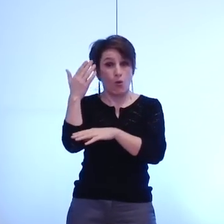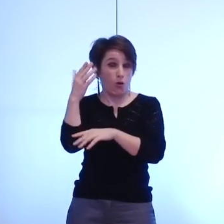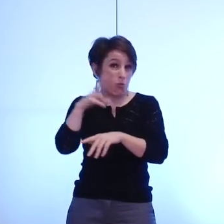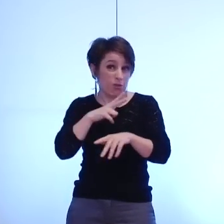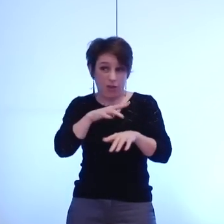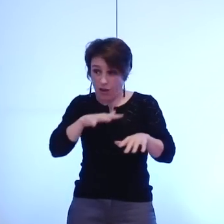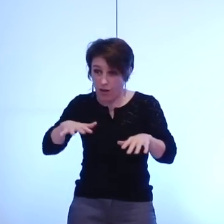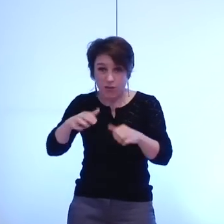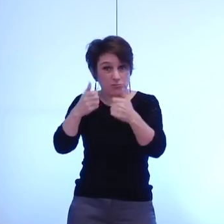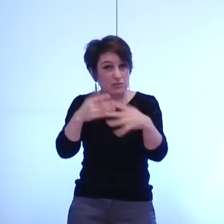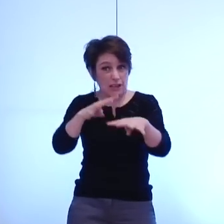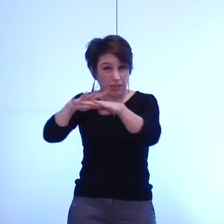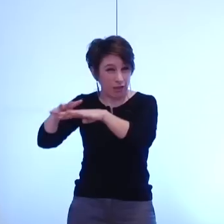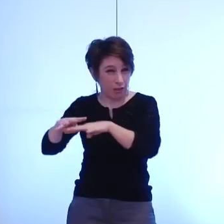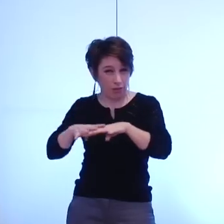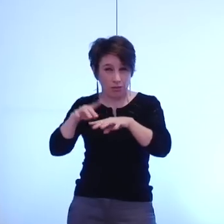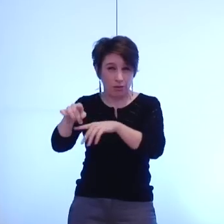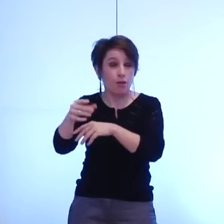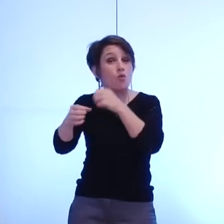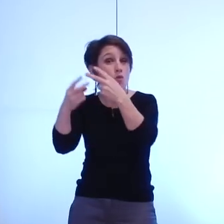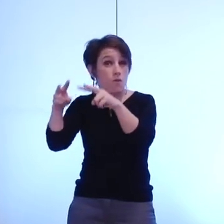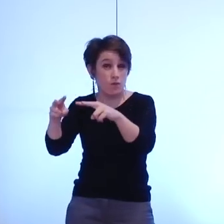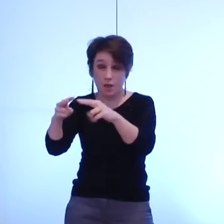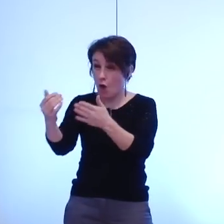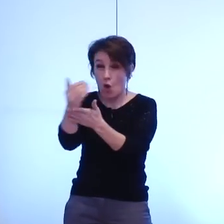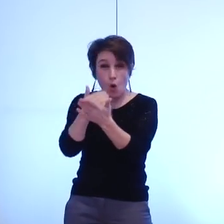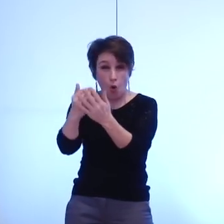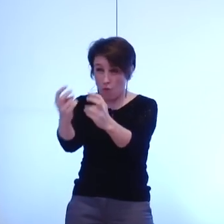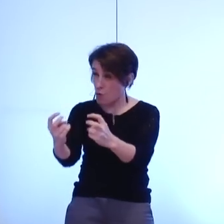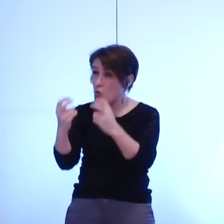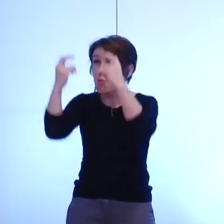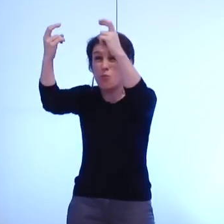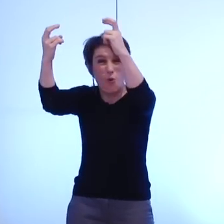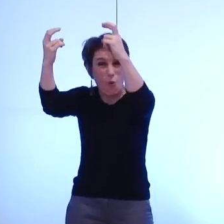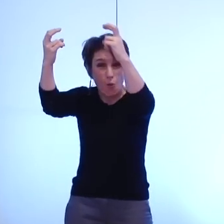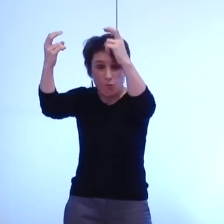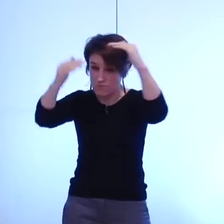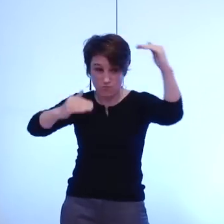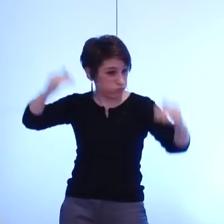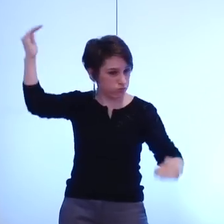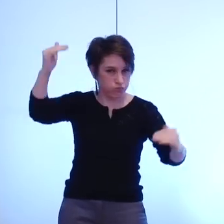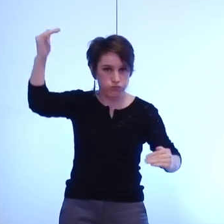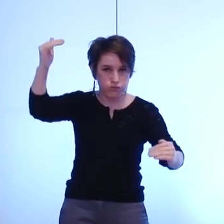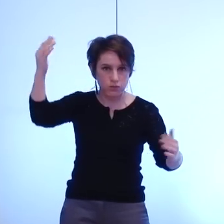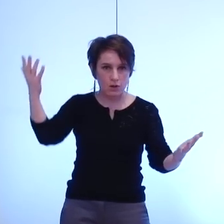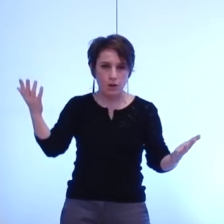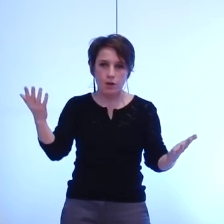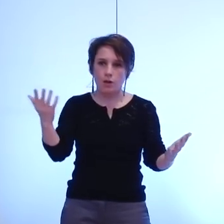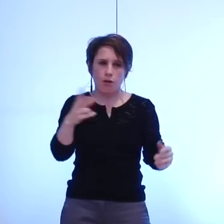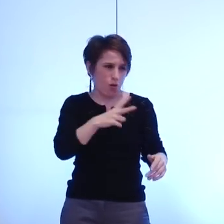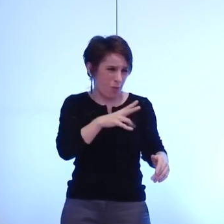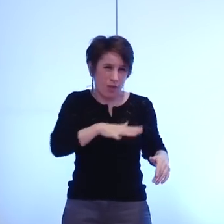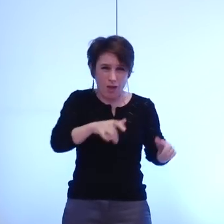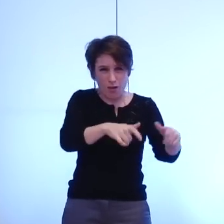6 fois plus élevés qu'à certains endroits les cartes de précarité énergétique qui sont